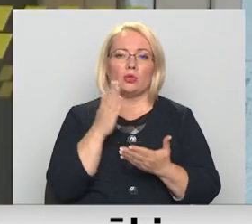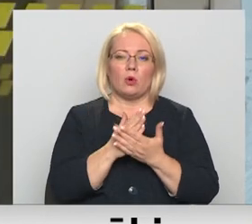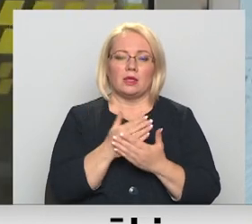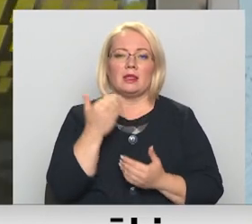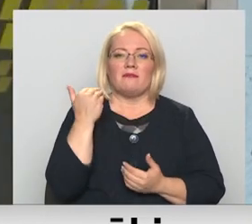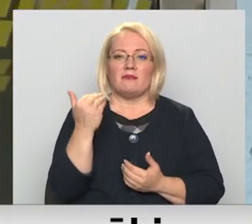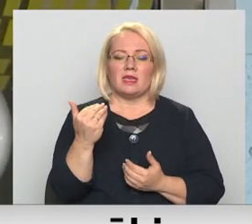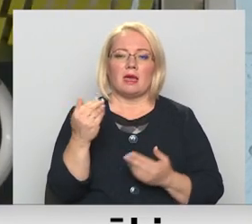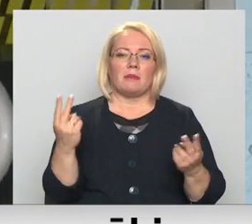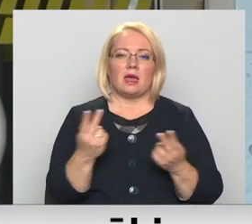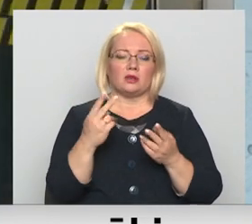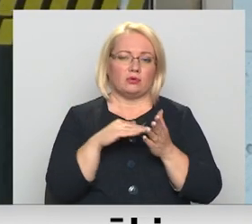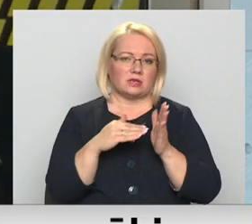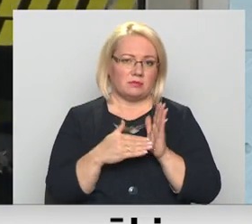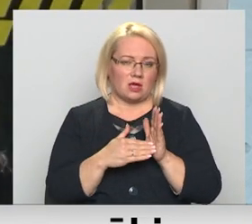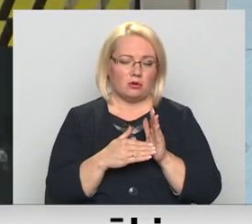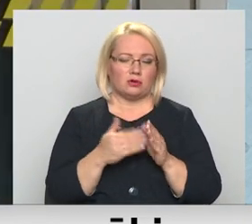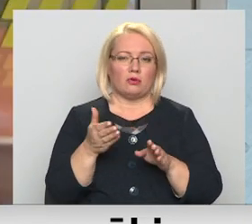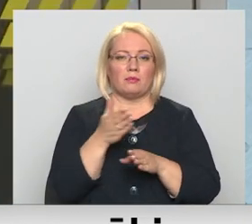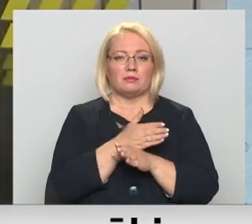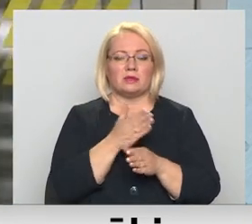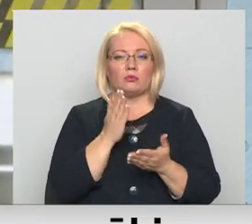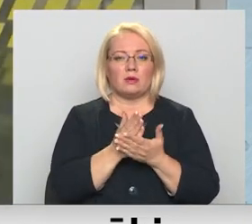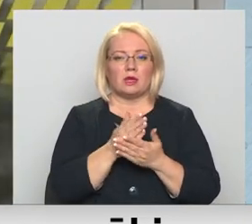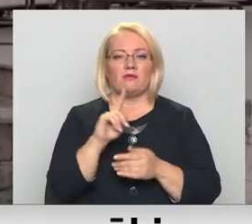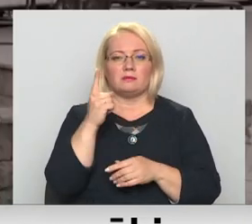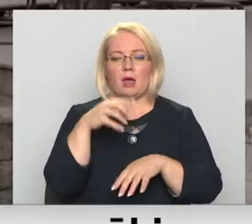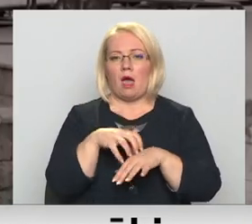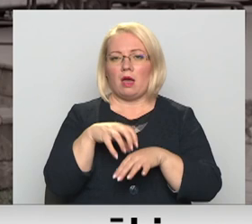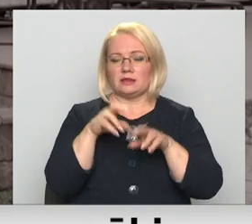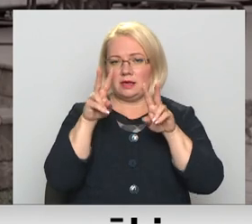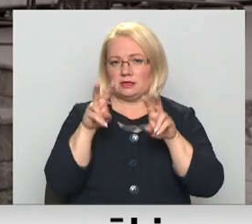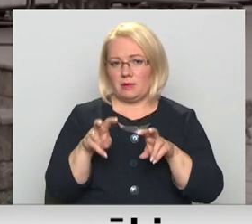ierastajos apstākļos. Un pirms tās notiktu ārsta izmeklēšanā.